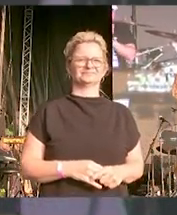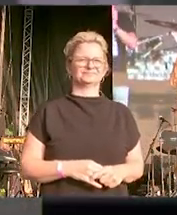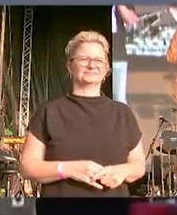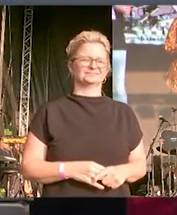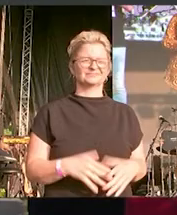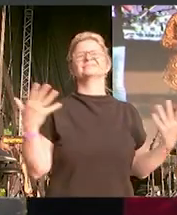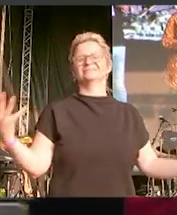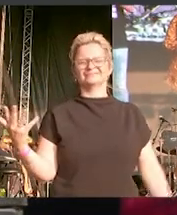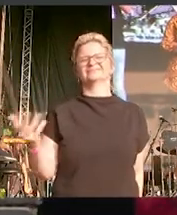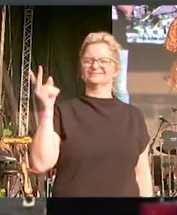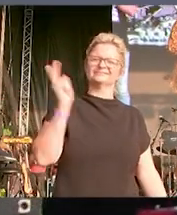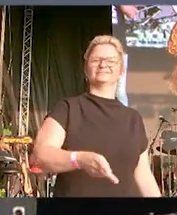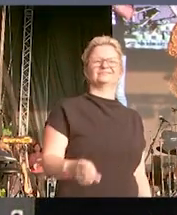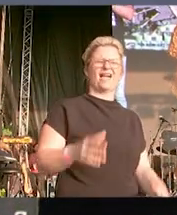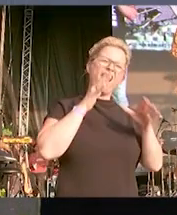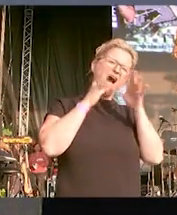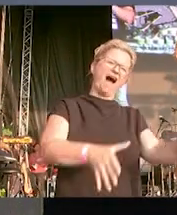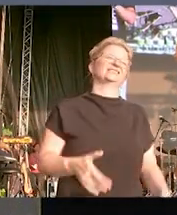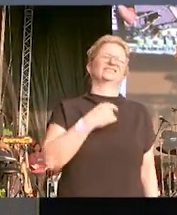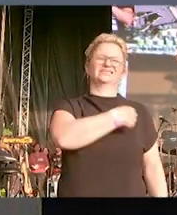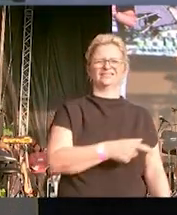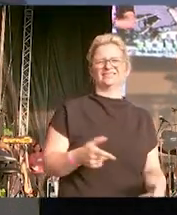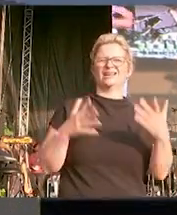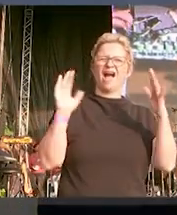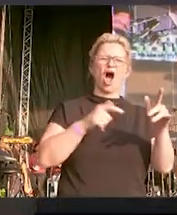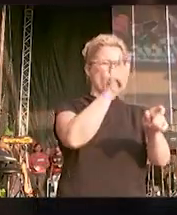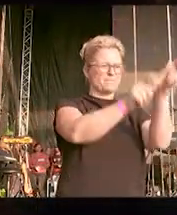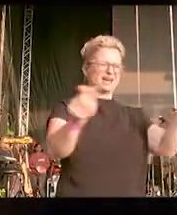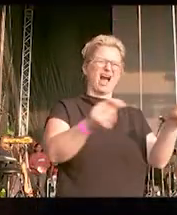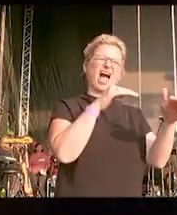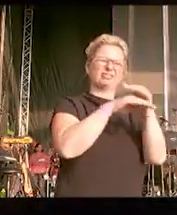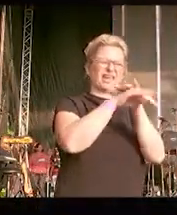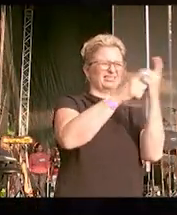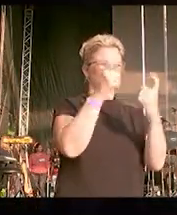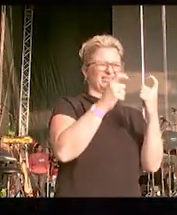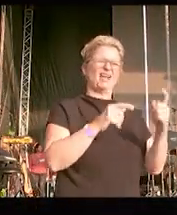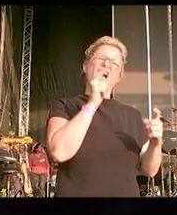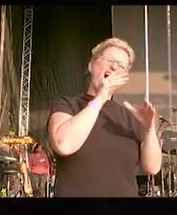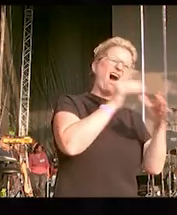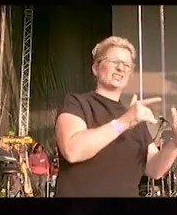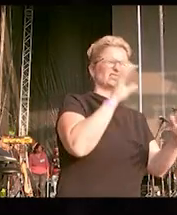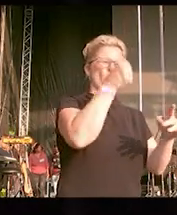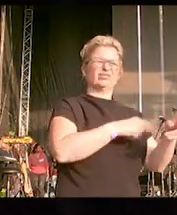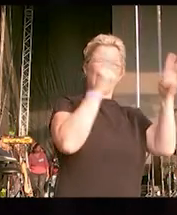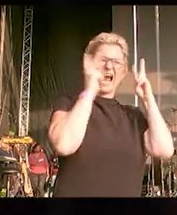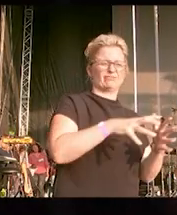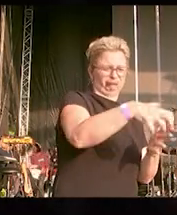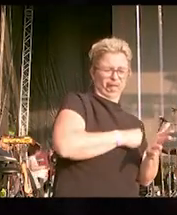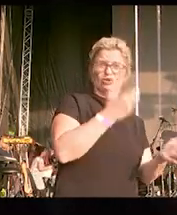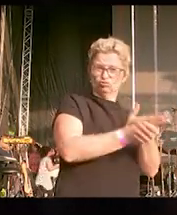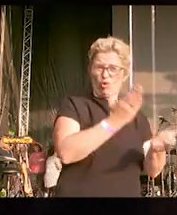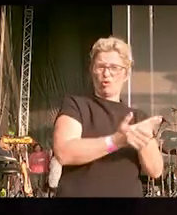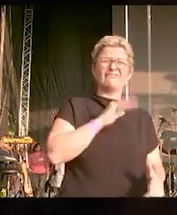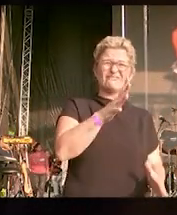Der Hass und die Entrechtung von Migrantinnen und Geflüchteten ist keine Wendevollendung. Wer